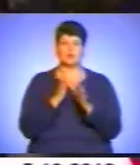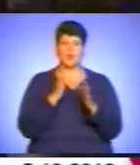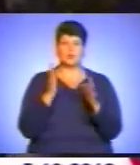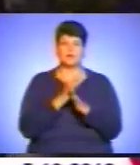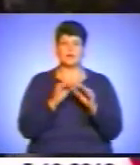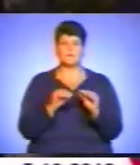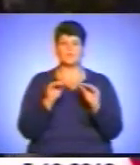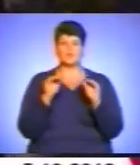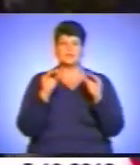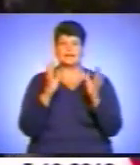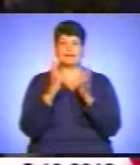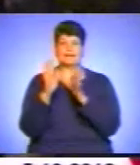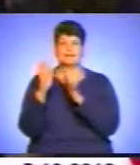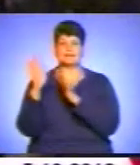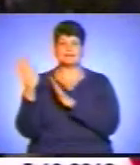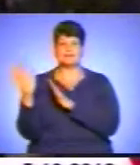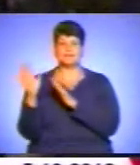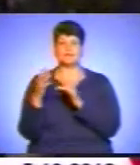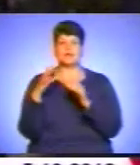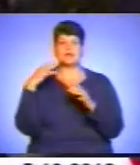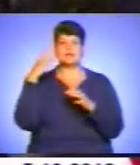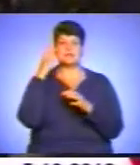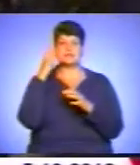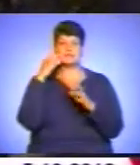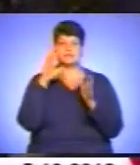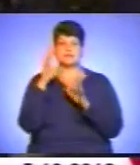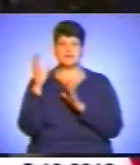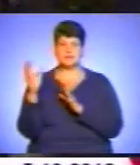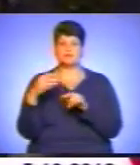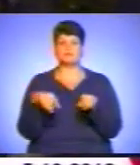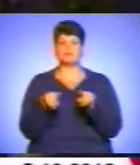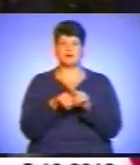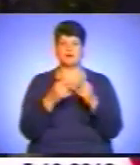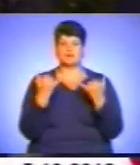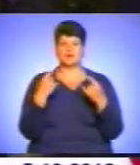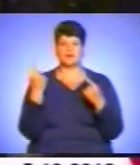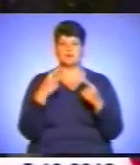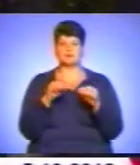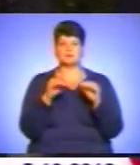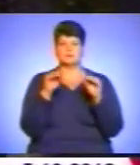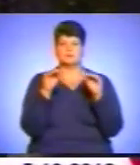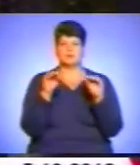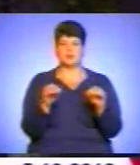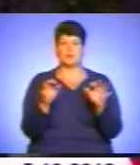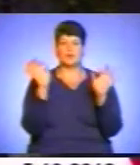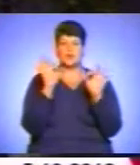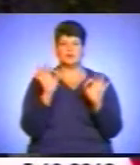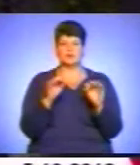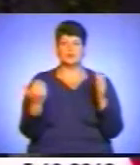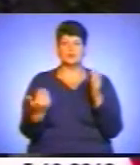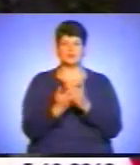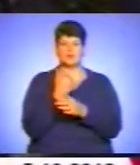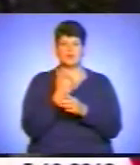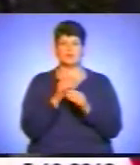лісів, садів сьогодні, тому, що в області сади сьогодні активно садяться, і ми в осінь знову продовжуємо